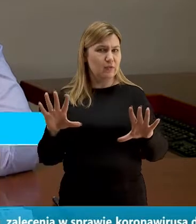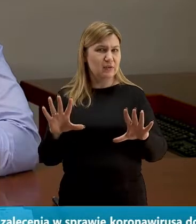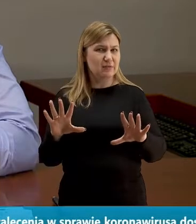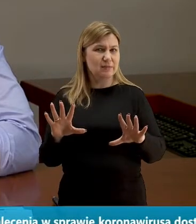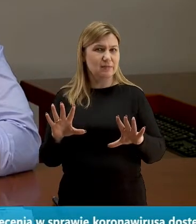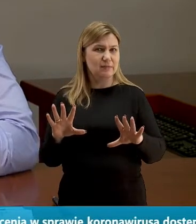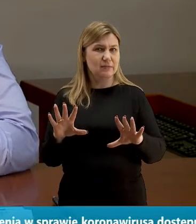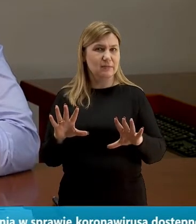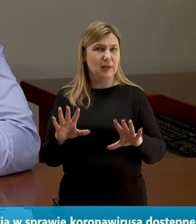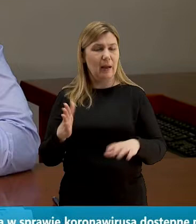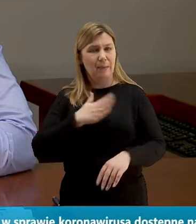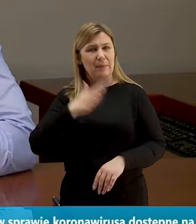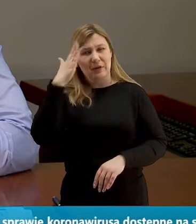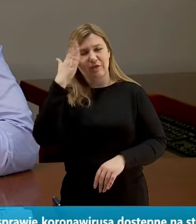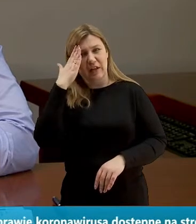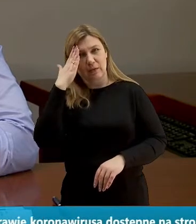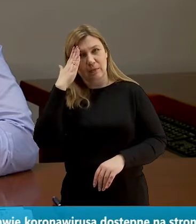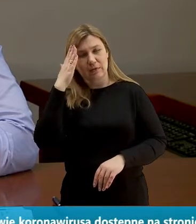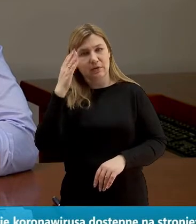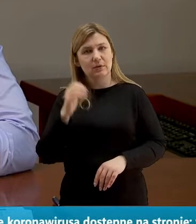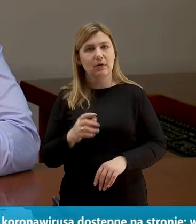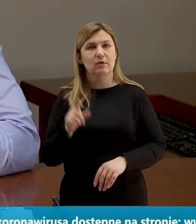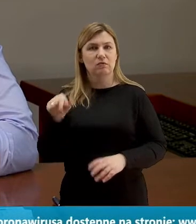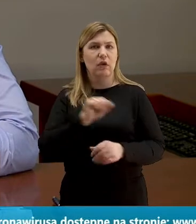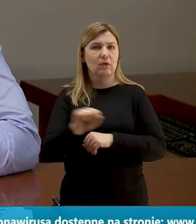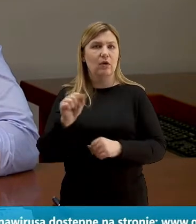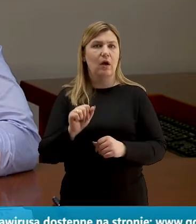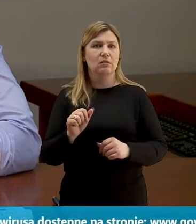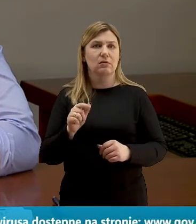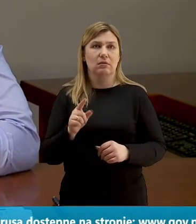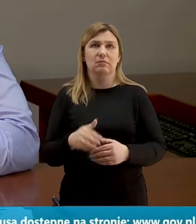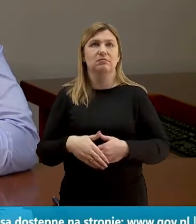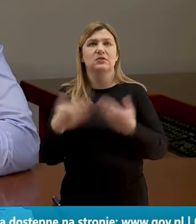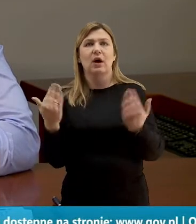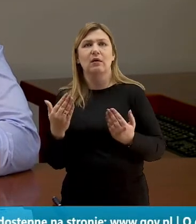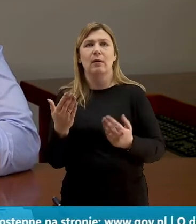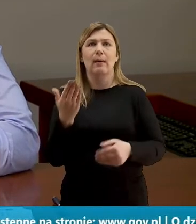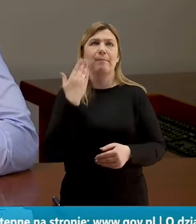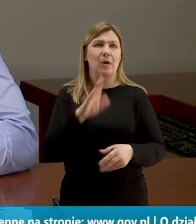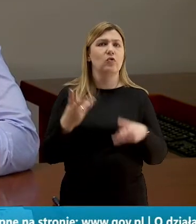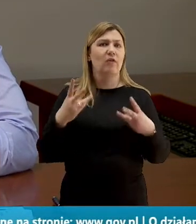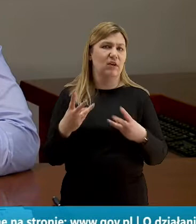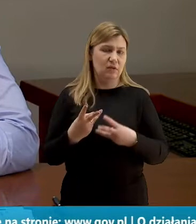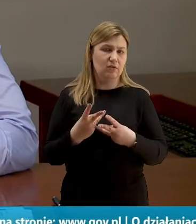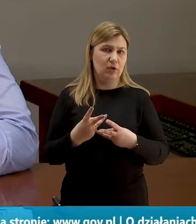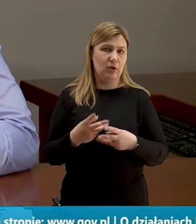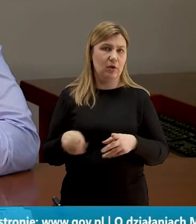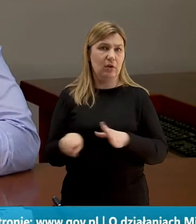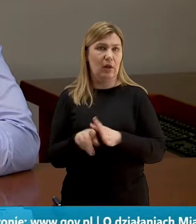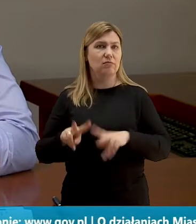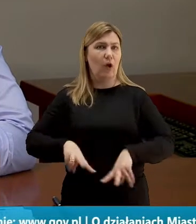mamy świadomość, że są to wydarzenia niezwykle ważne dla ich uczestników.